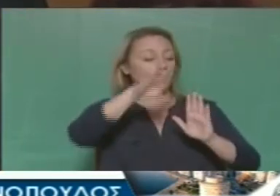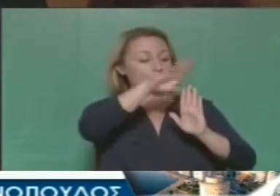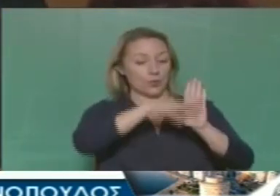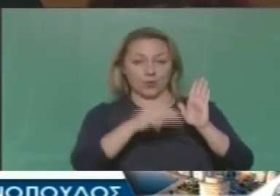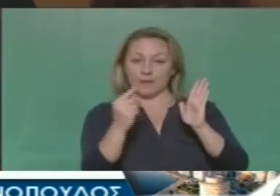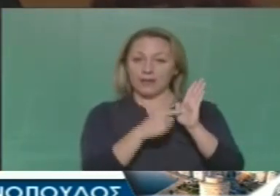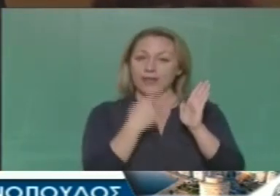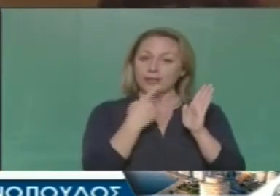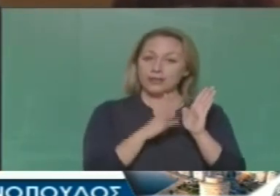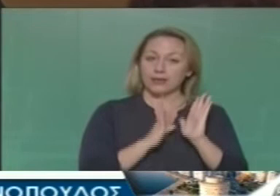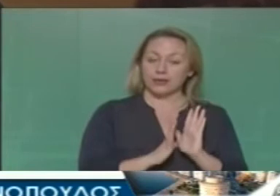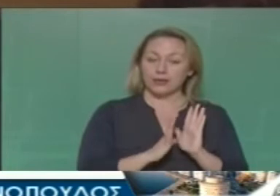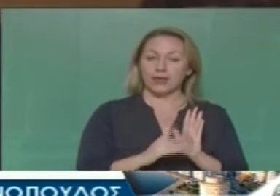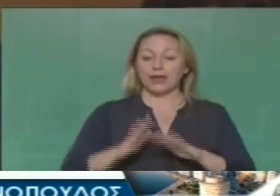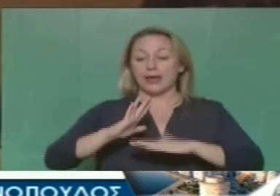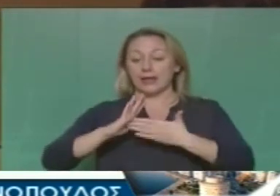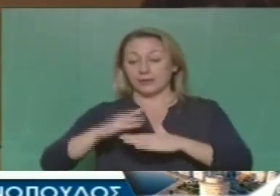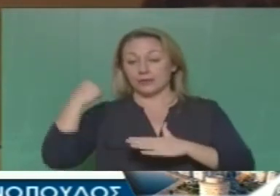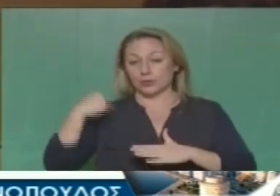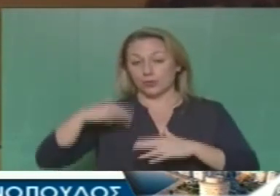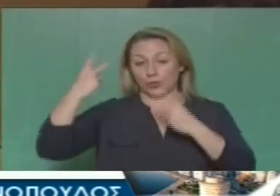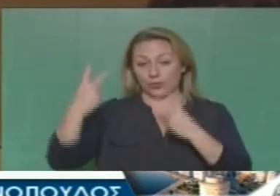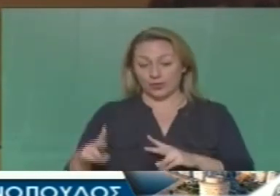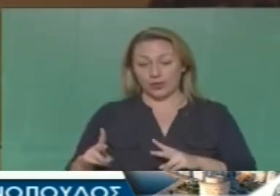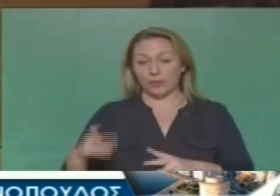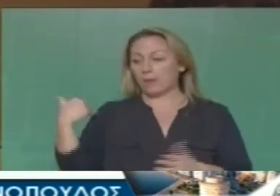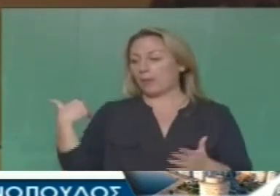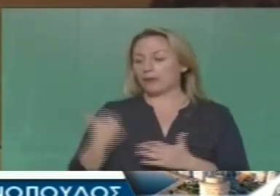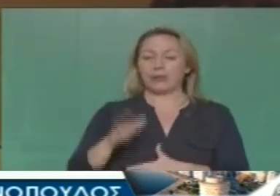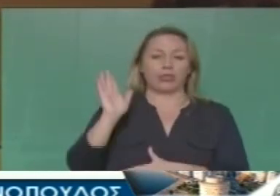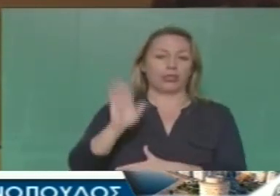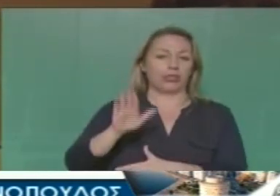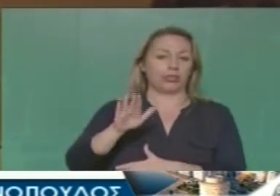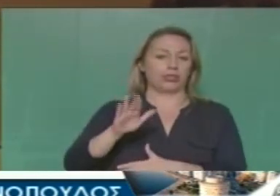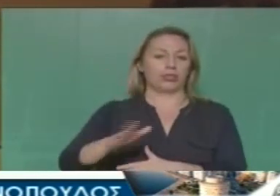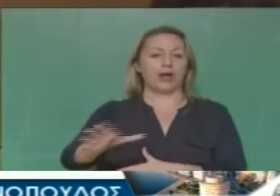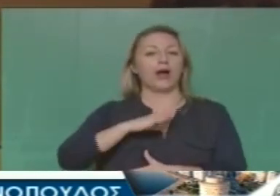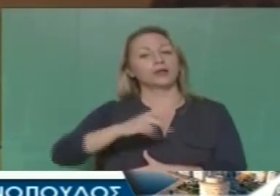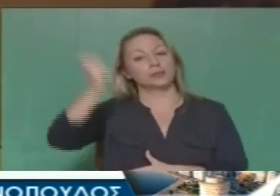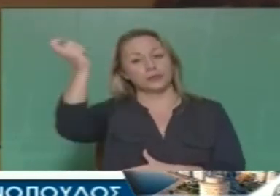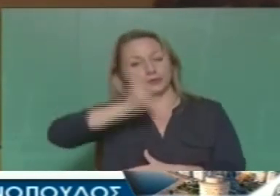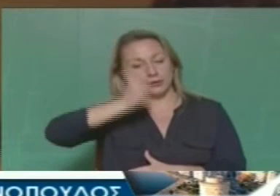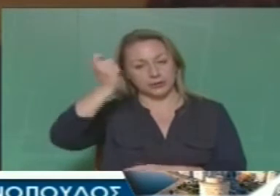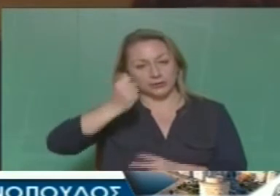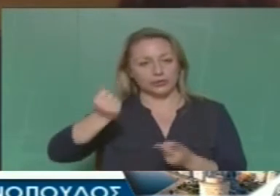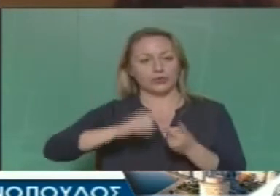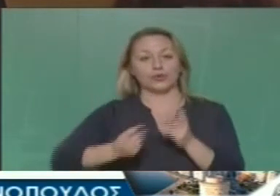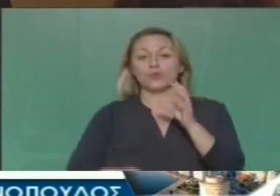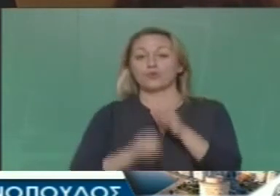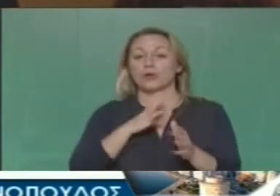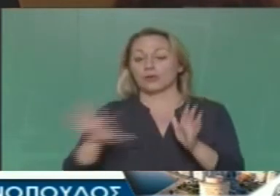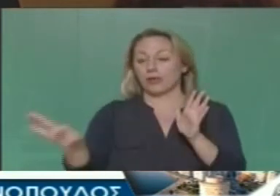οι υπηρεσίες του Δήμου που ως γνωστόν συνεχώς απαξιώνονται φεύγει ο κόσμος στη σύνταξη δεν αναπληρώνονται